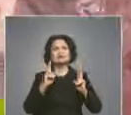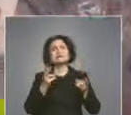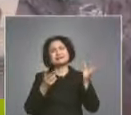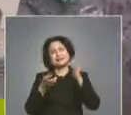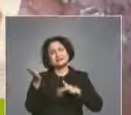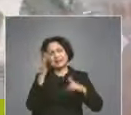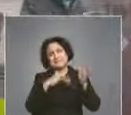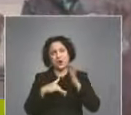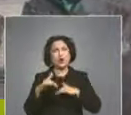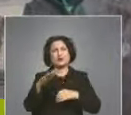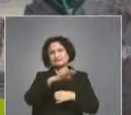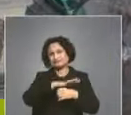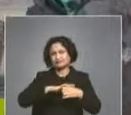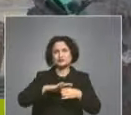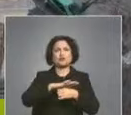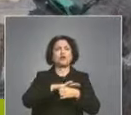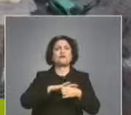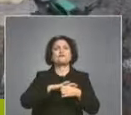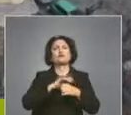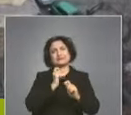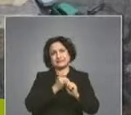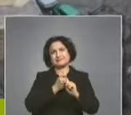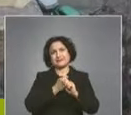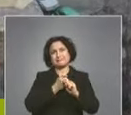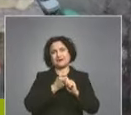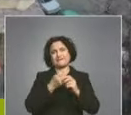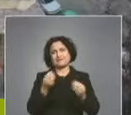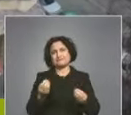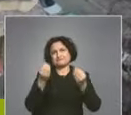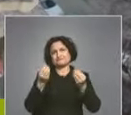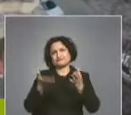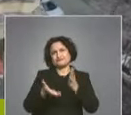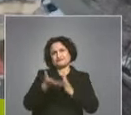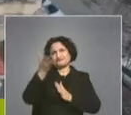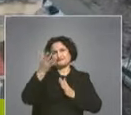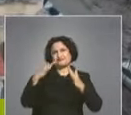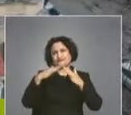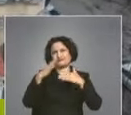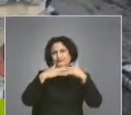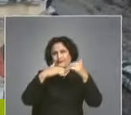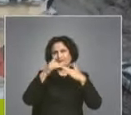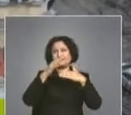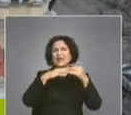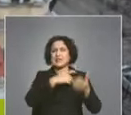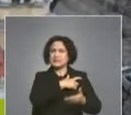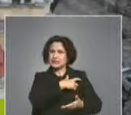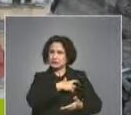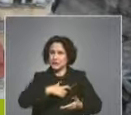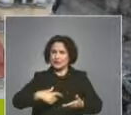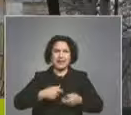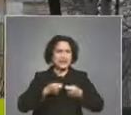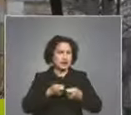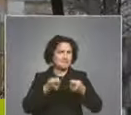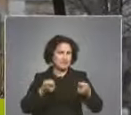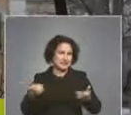съборен, за да бъде издигнат нов, още по-голям и по-представителен. Обявена е нова, вече национална кампания за набиране на